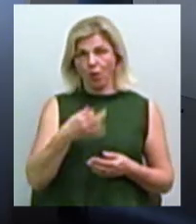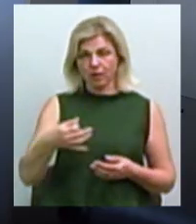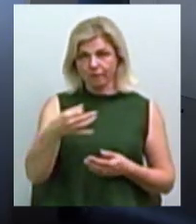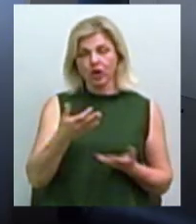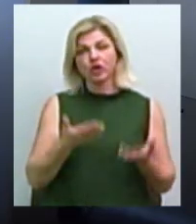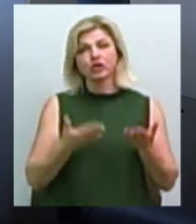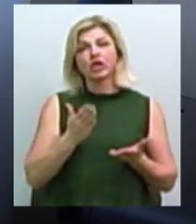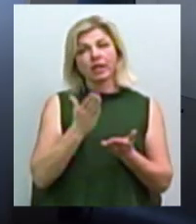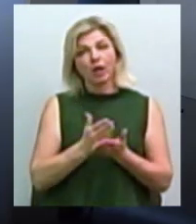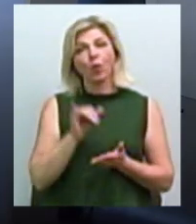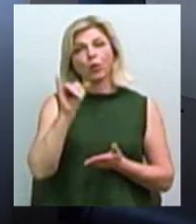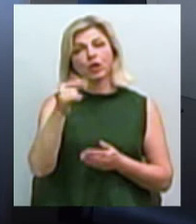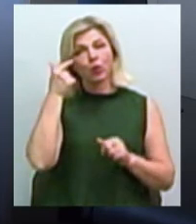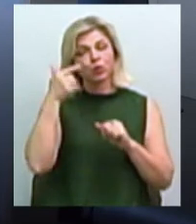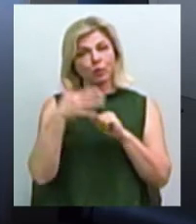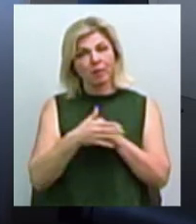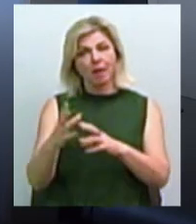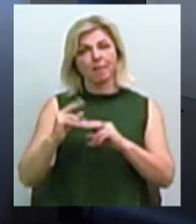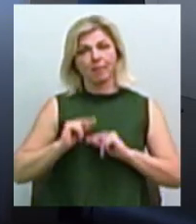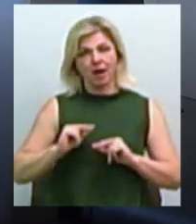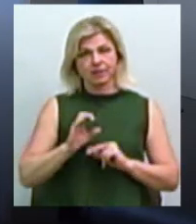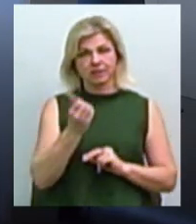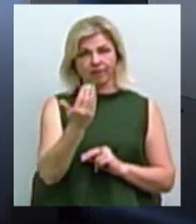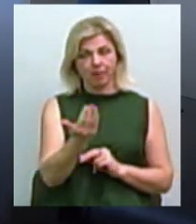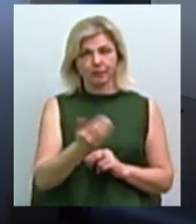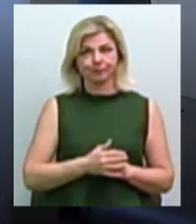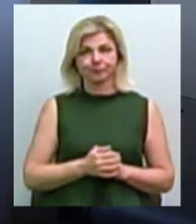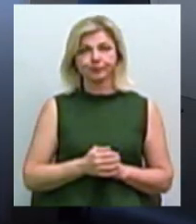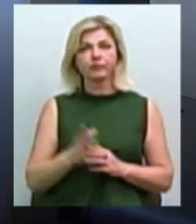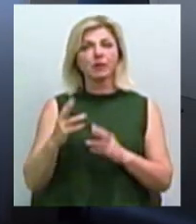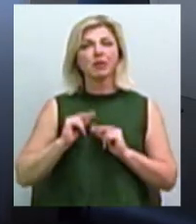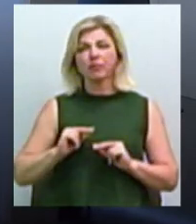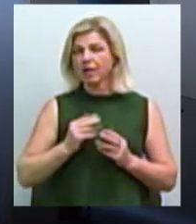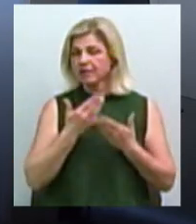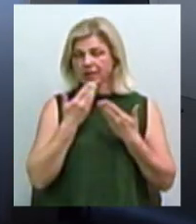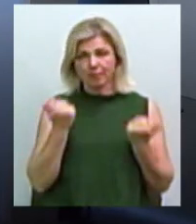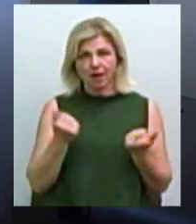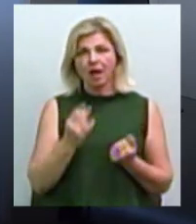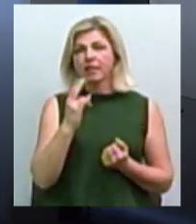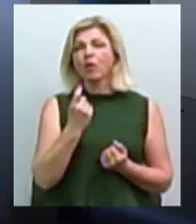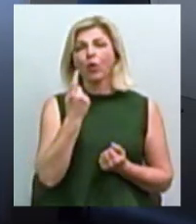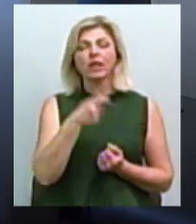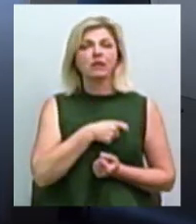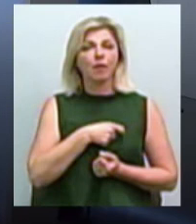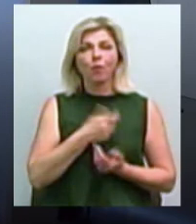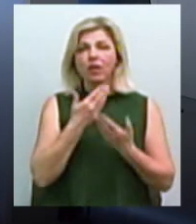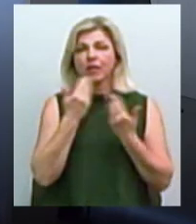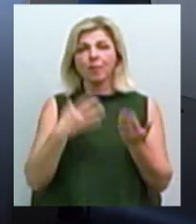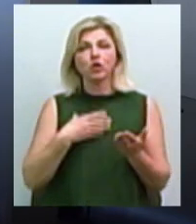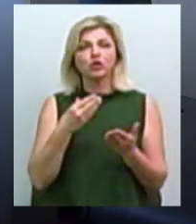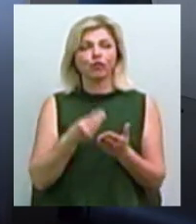у них розуміння і співпраці з вами? Я хочу вам сказати, що до цього часу співпраці немає. У нас ще жодного депутата, немає свого